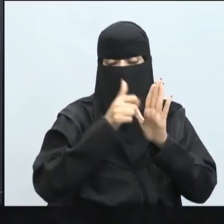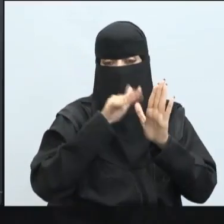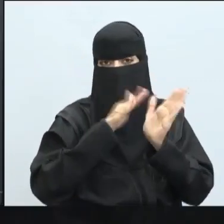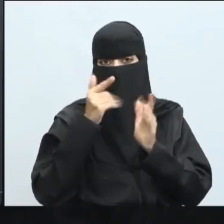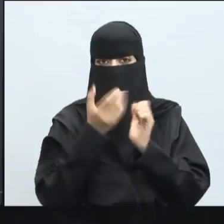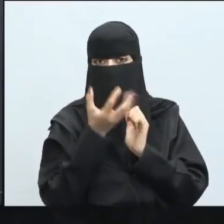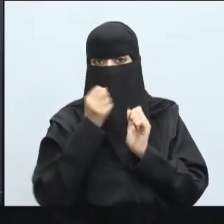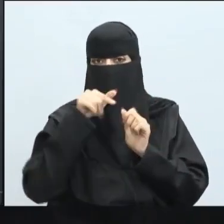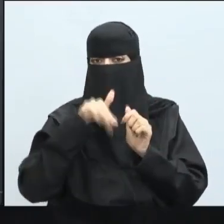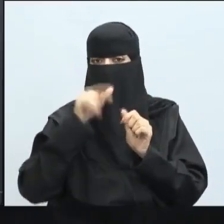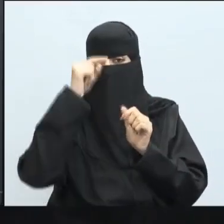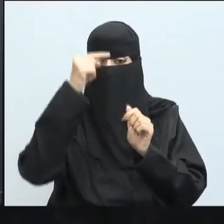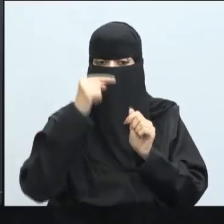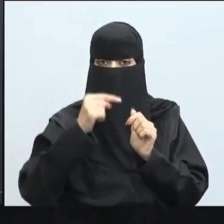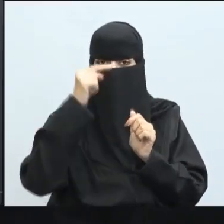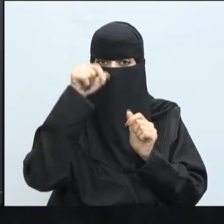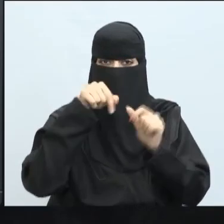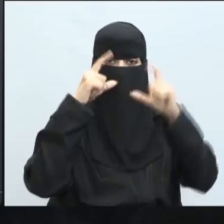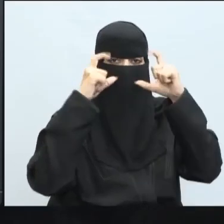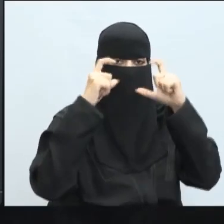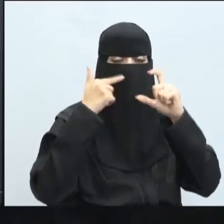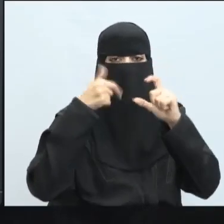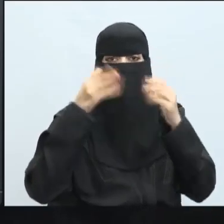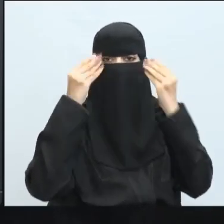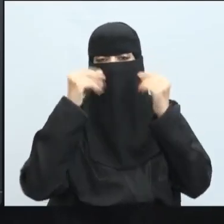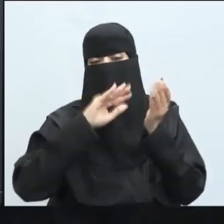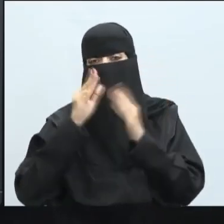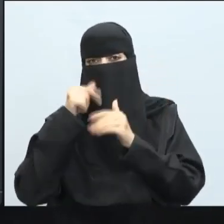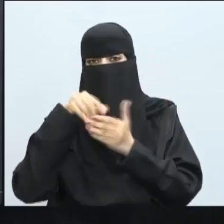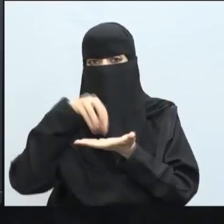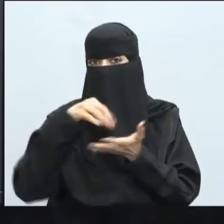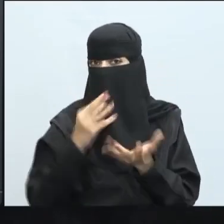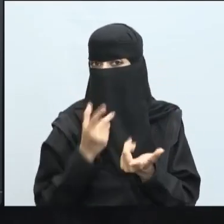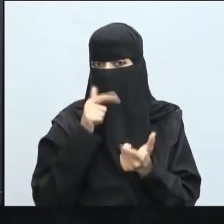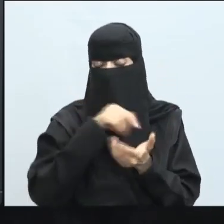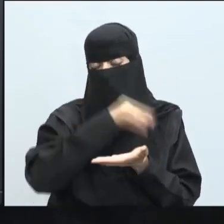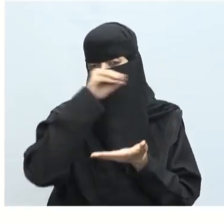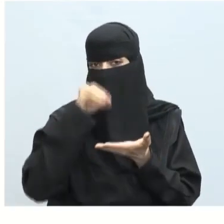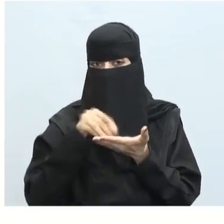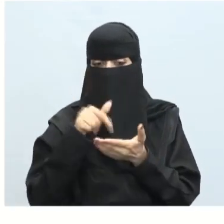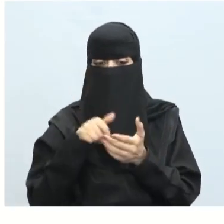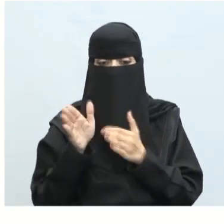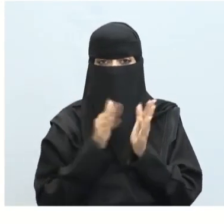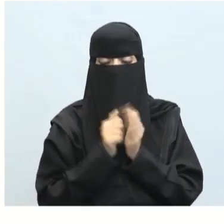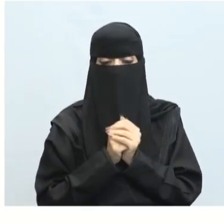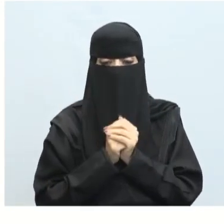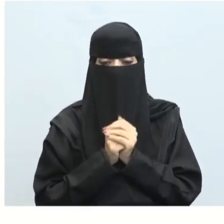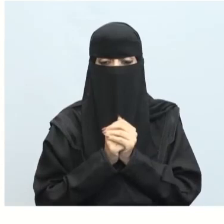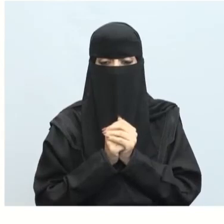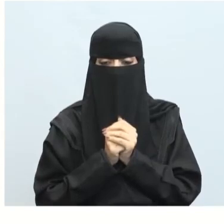ويعطيني ما هي صورة المعلم ومعلومات عنه وهاكذا بحيث ينقلني إلى شاشة أخرى